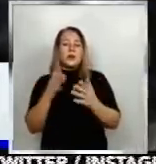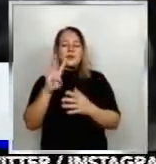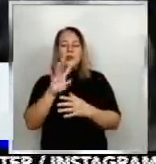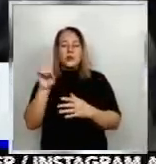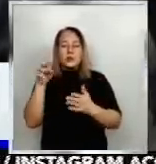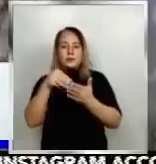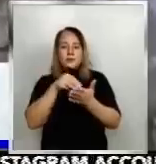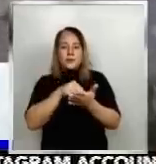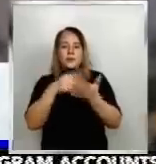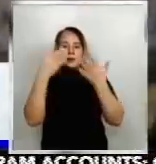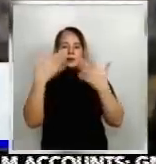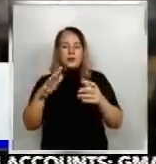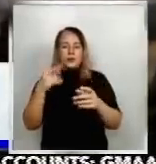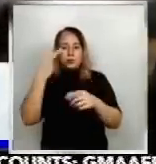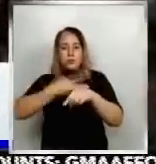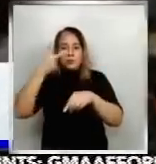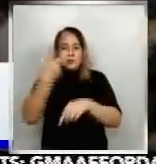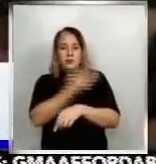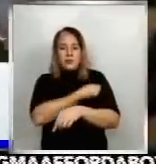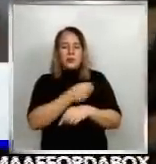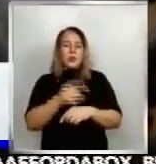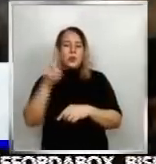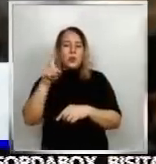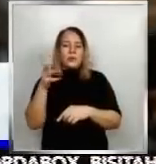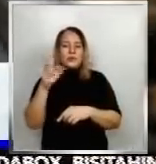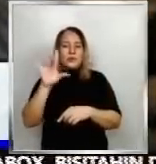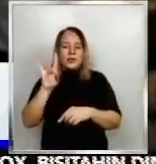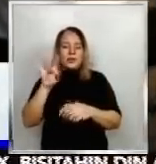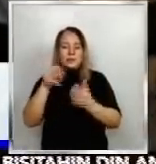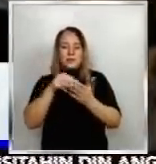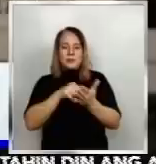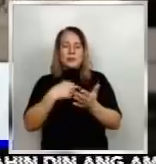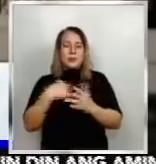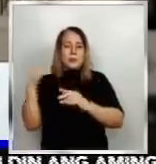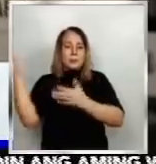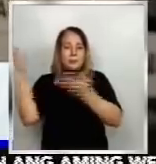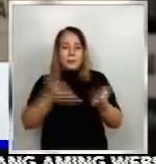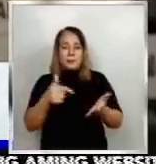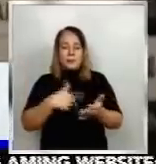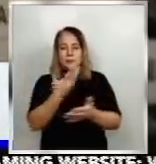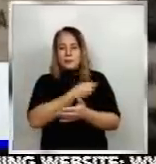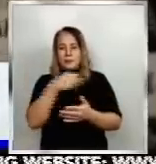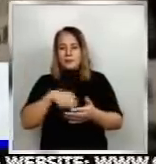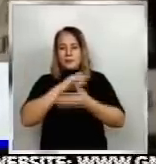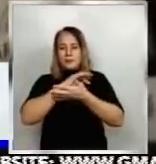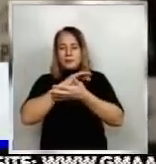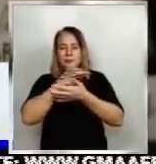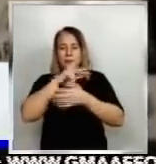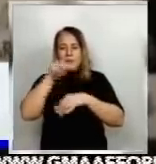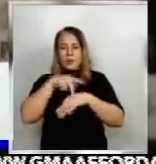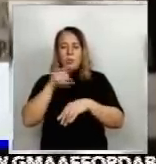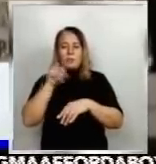ang may full dose. Higit 158 milyon naman ang dumating na bakuna sa bansa, kasama na rito ang 1.5 milyon na